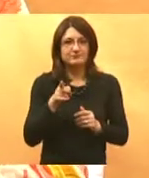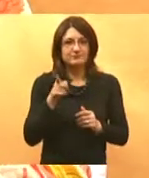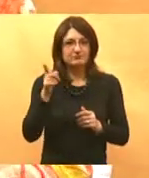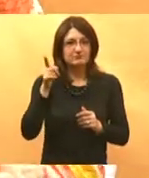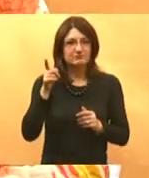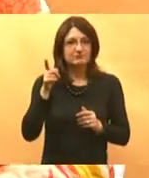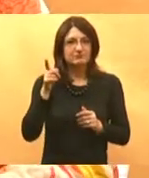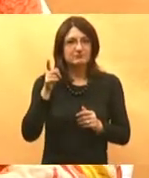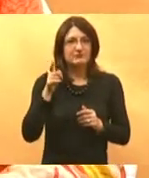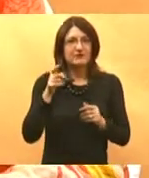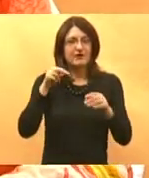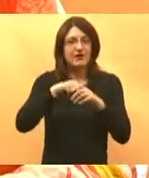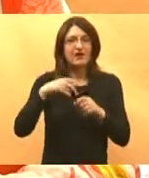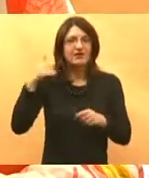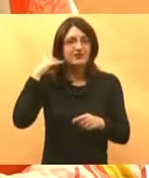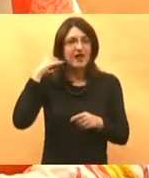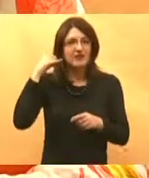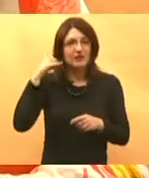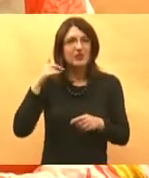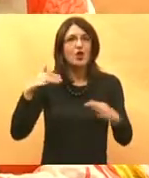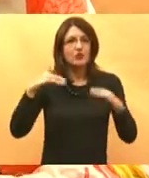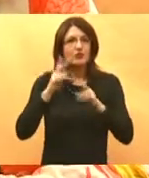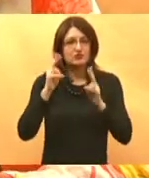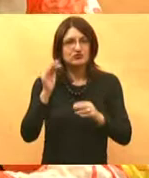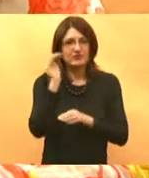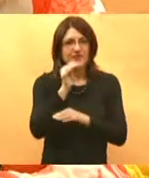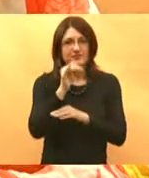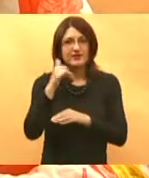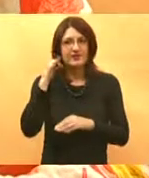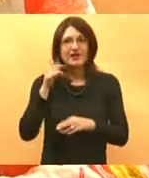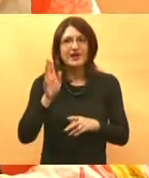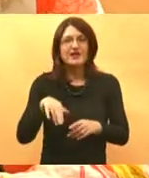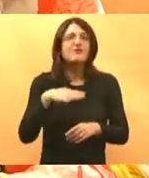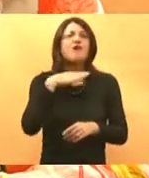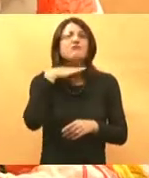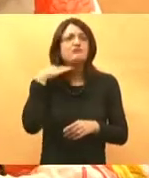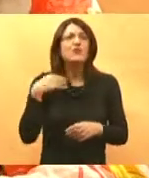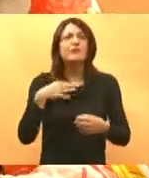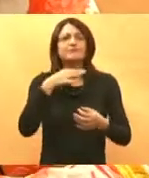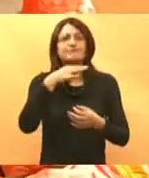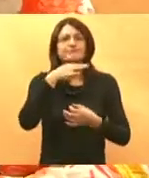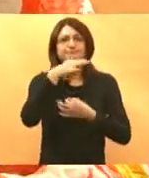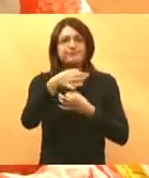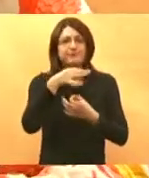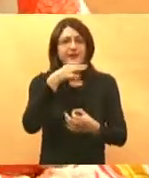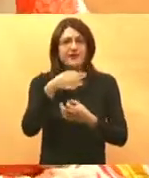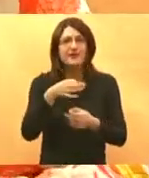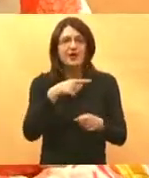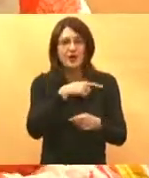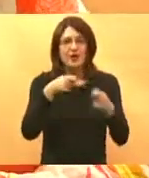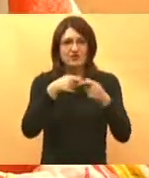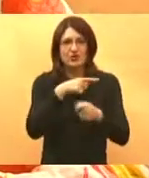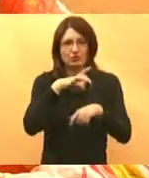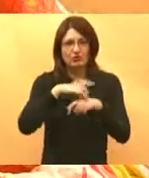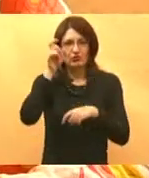informativne telefone, na koje se mogu gledati ili javiti. Mi ćemo imati puno pitanja za doktora Malnara, pitanja koje ja isto